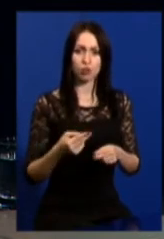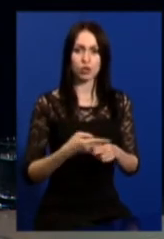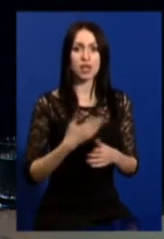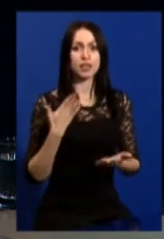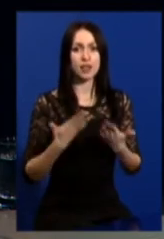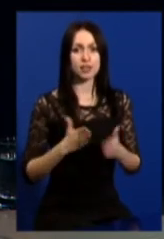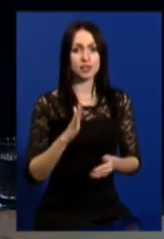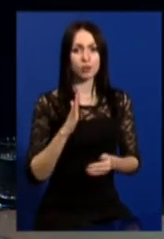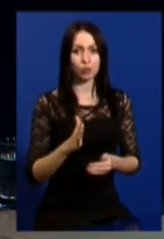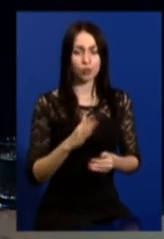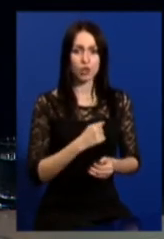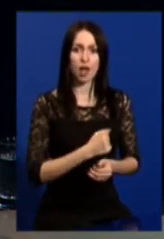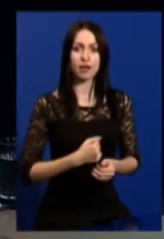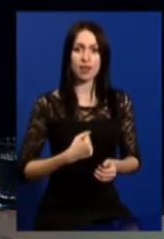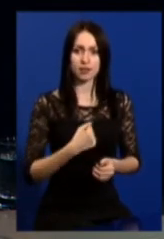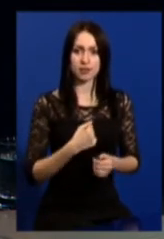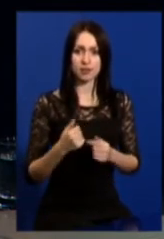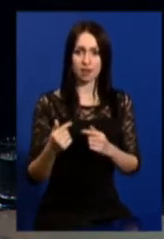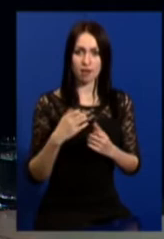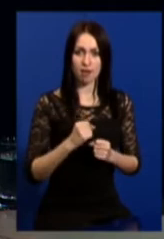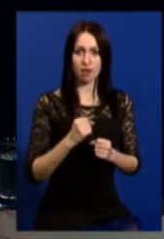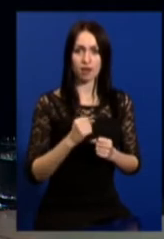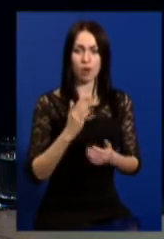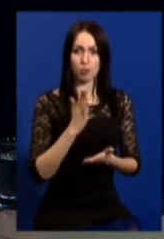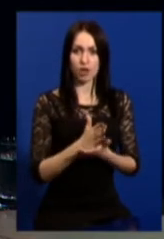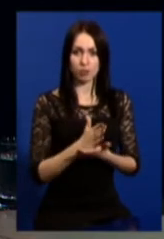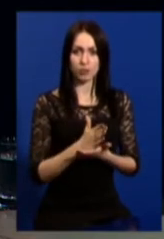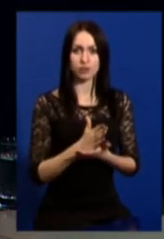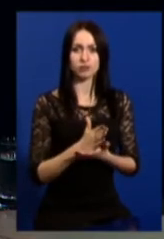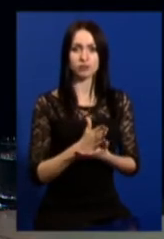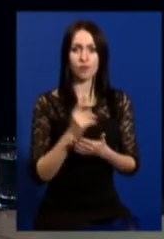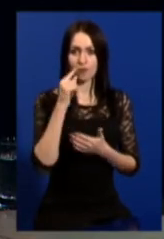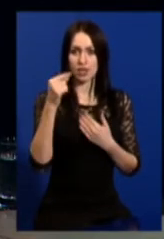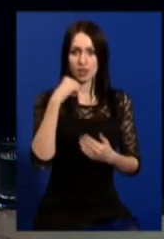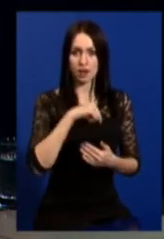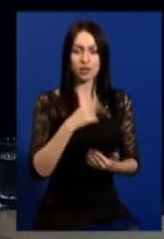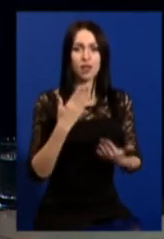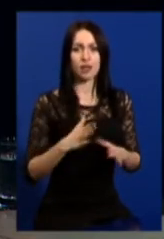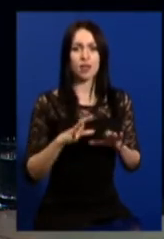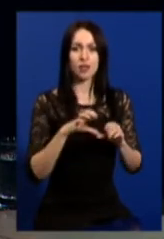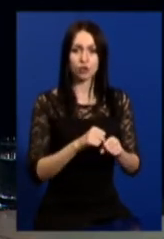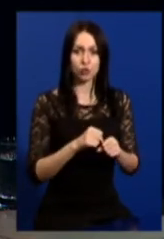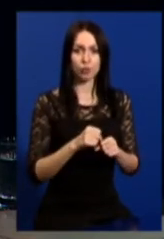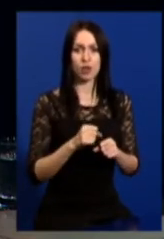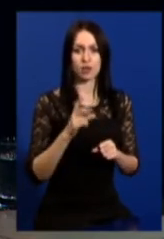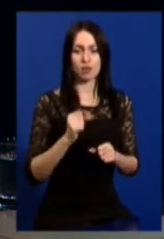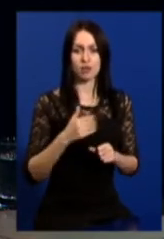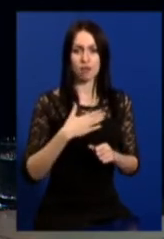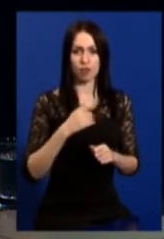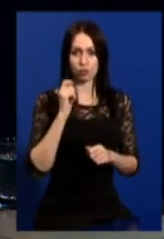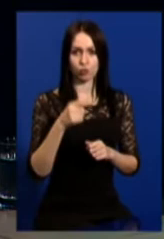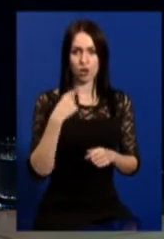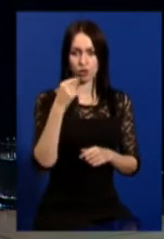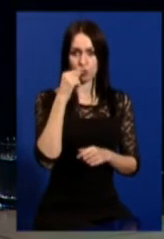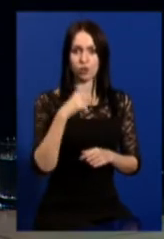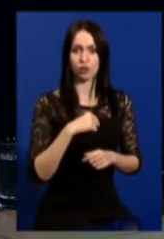якщо буде агресія, відверта інтервенція або наступ агресора на територію України.